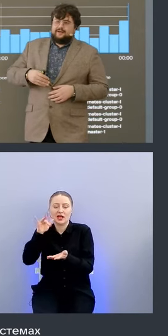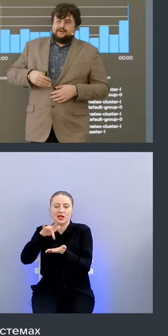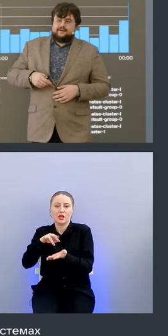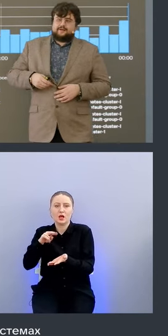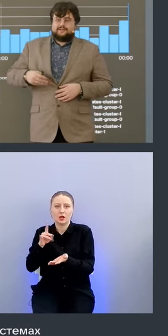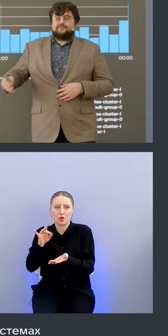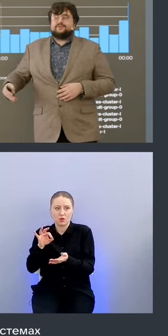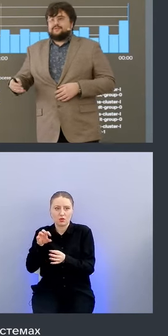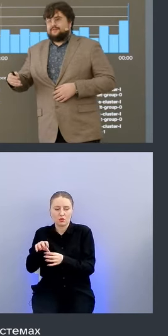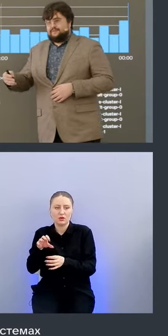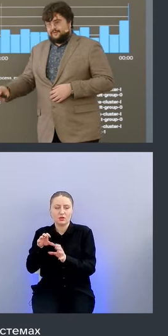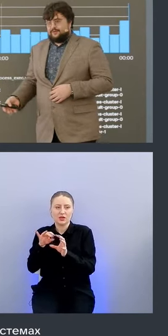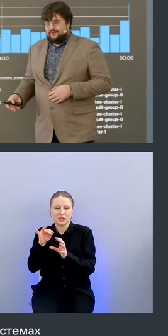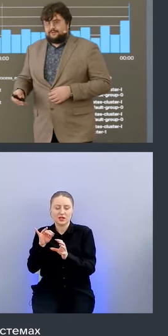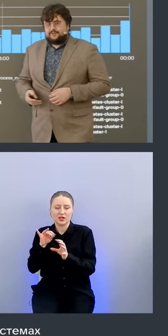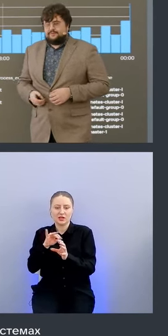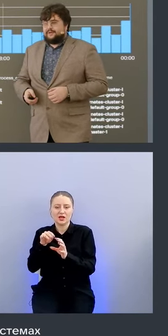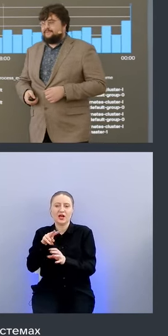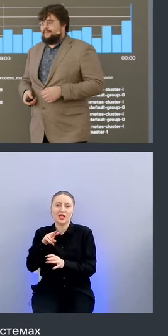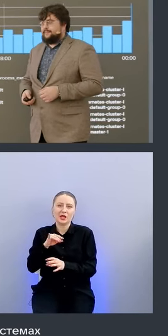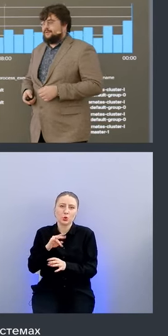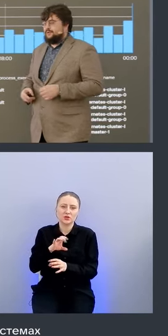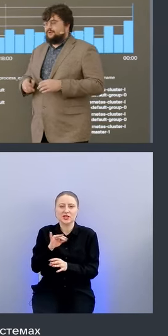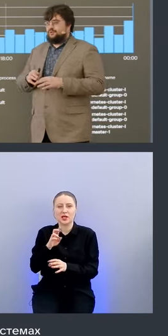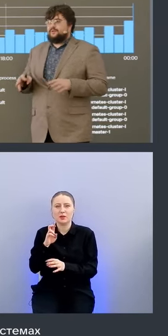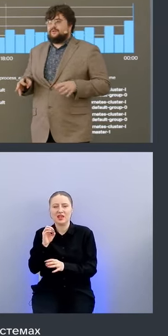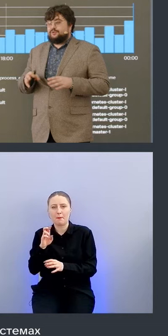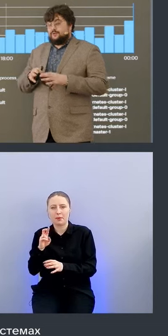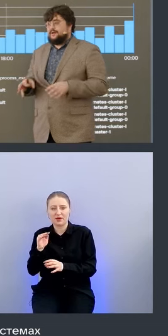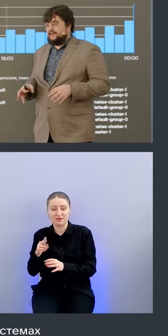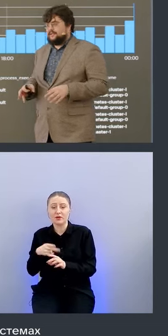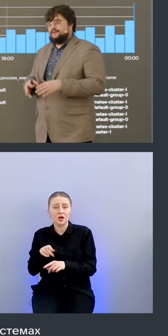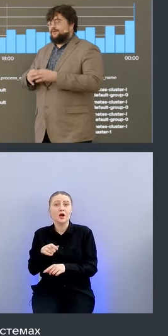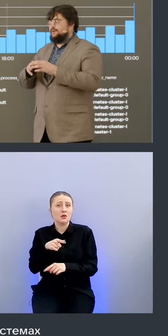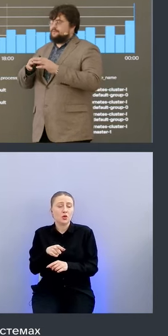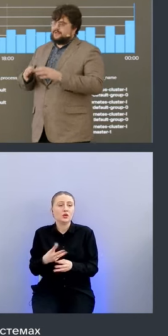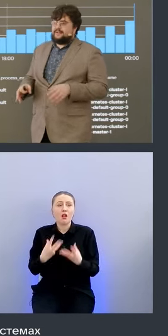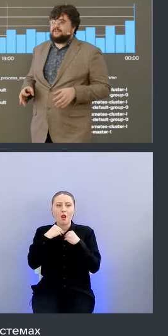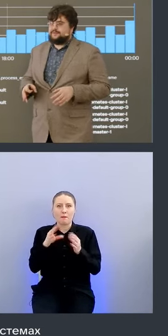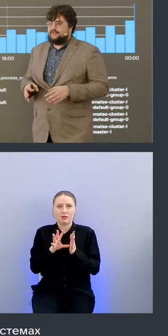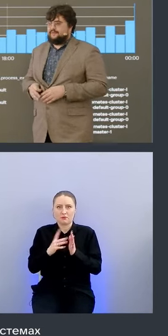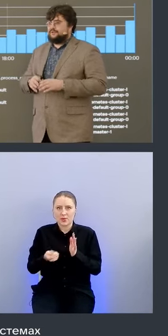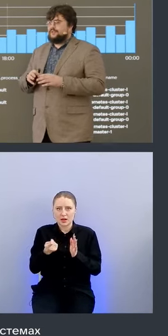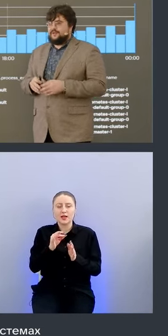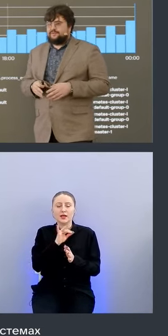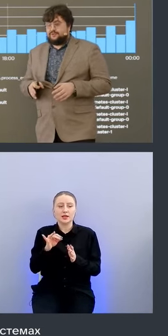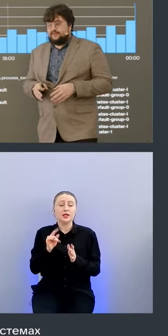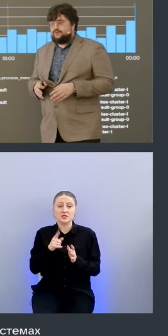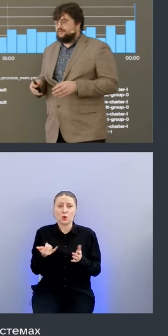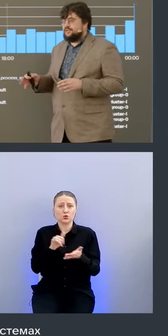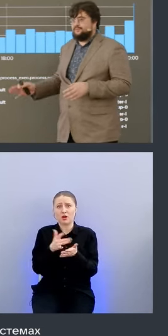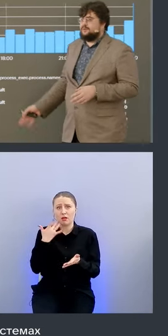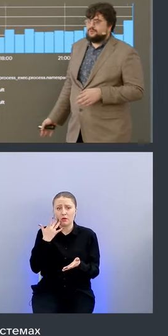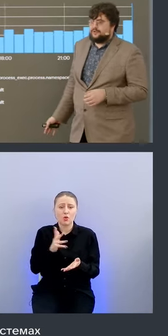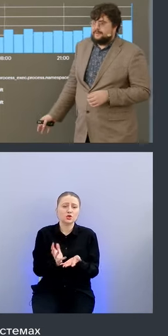контрибьют в ядро линукса и bpf то есть он супер он супер мало есть он прекрасно устанавливается он собирает все что